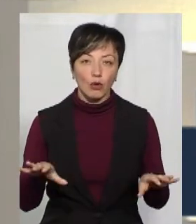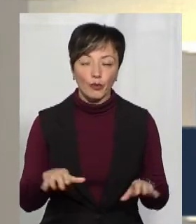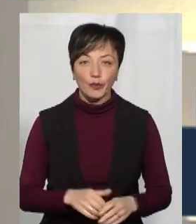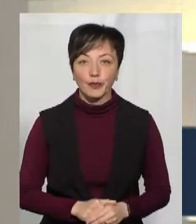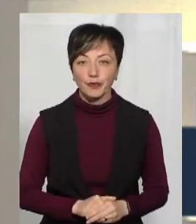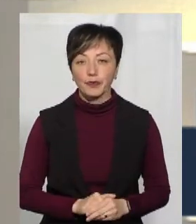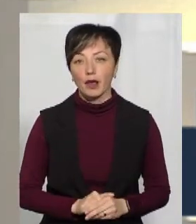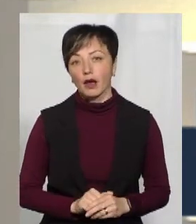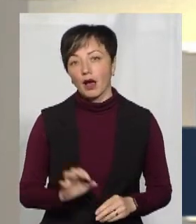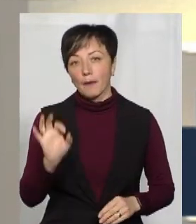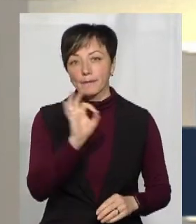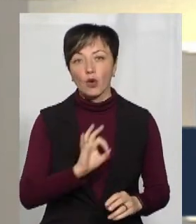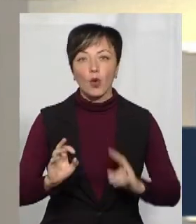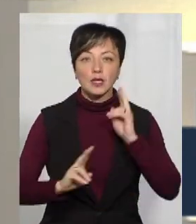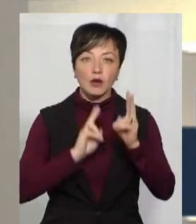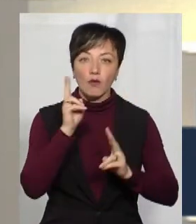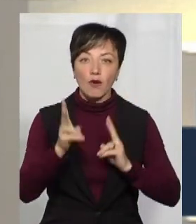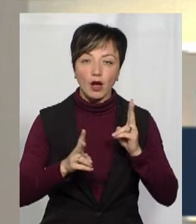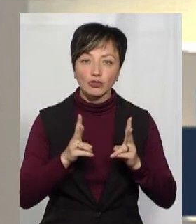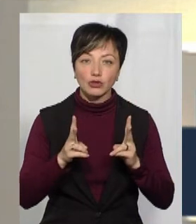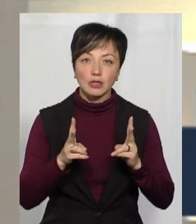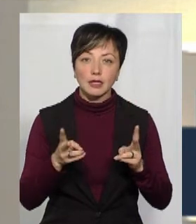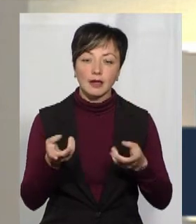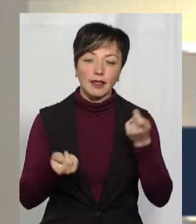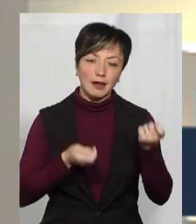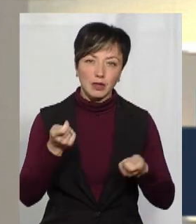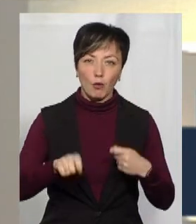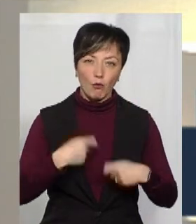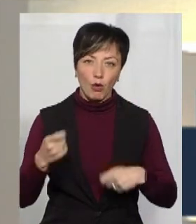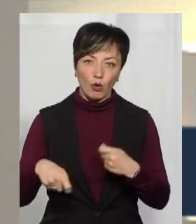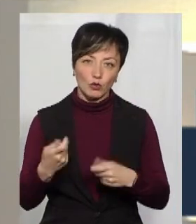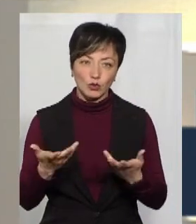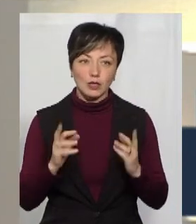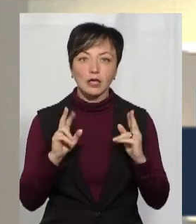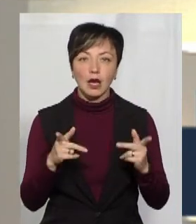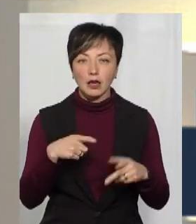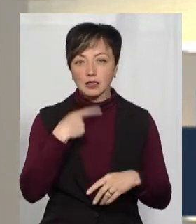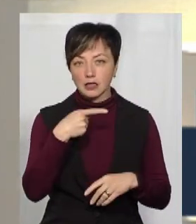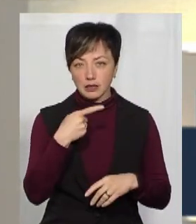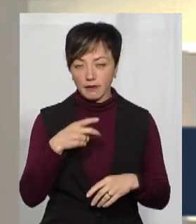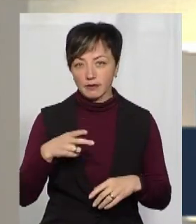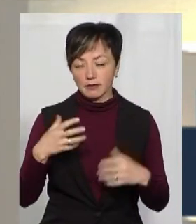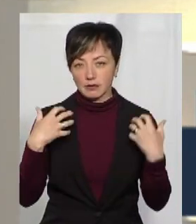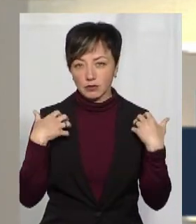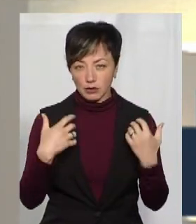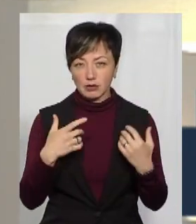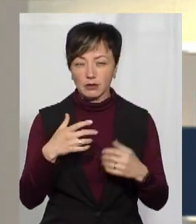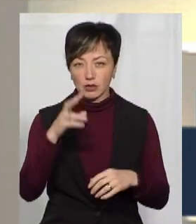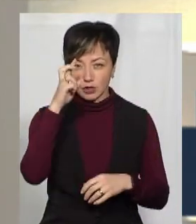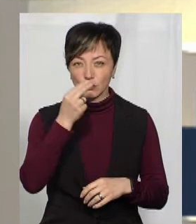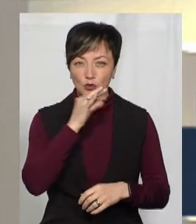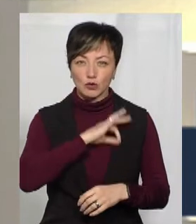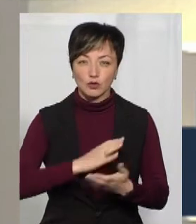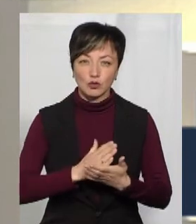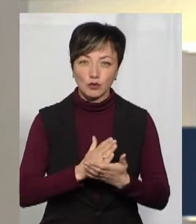стосовно зауважень, стосовно дрібних порушень, як запевнив пан Грушко, і продавці, і